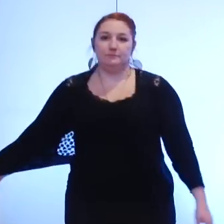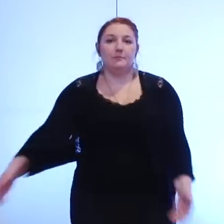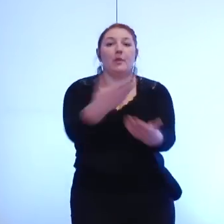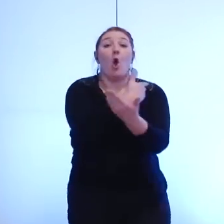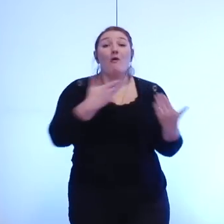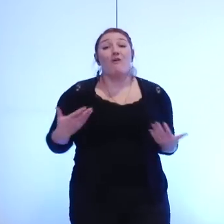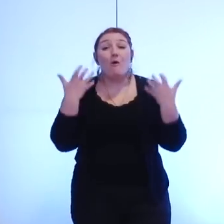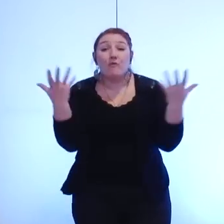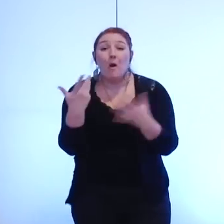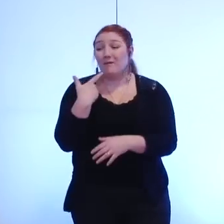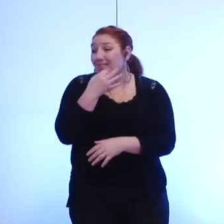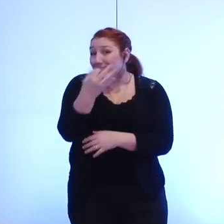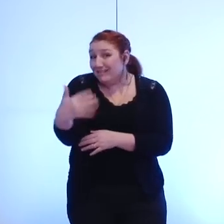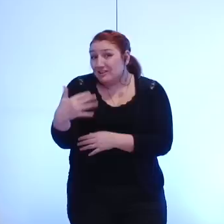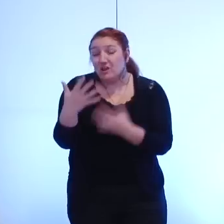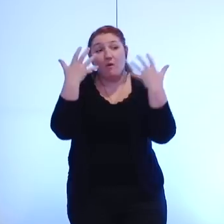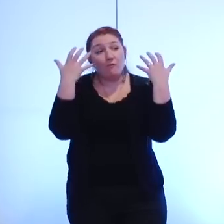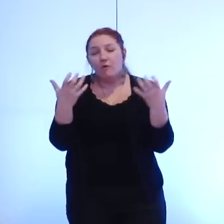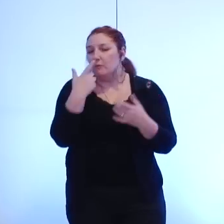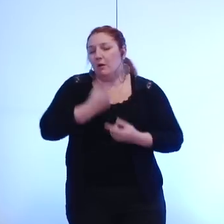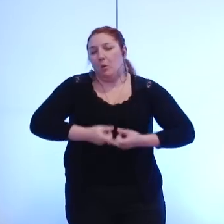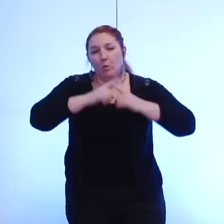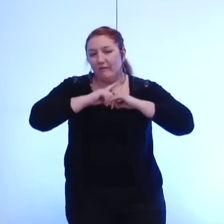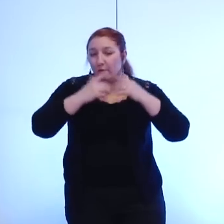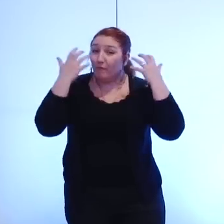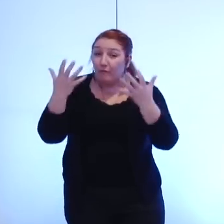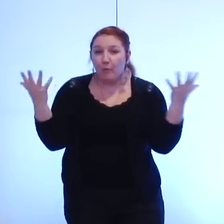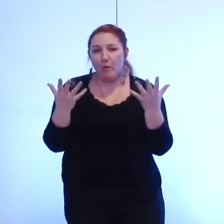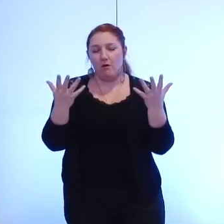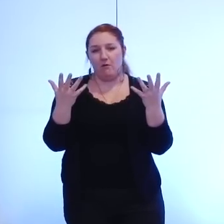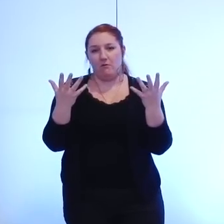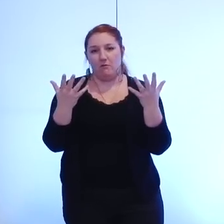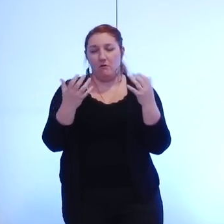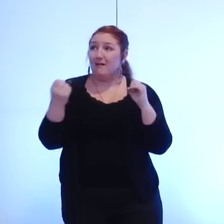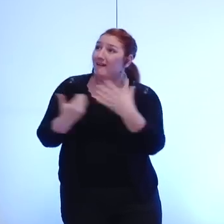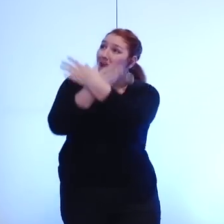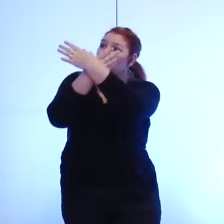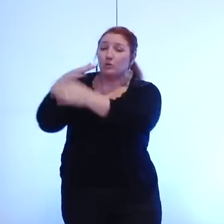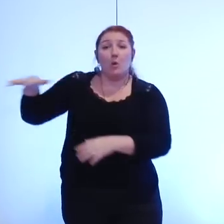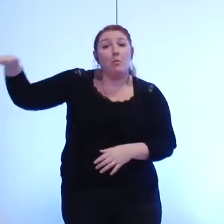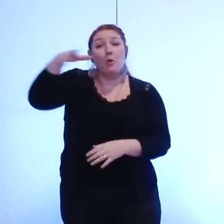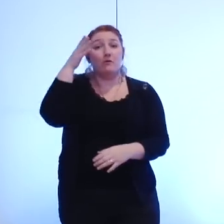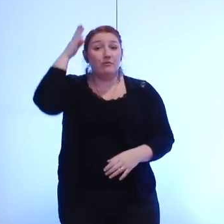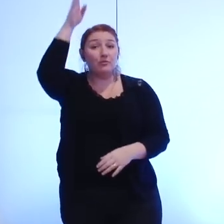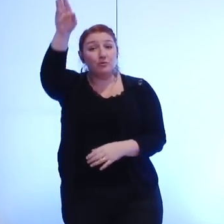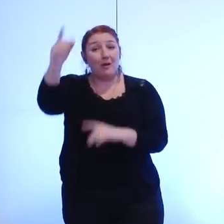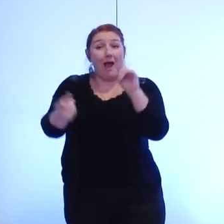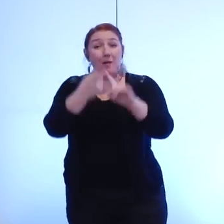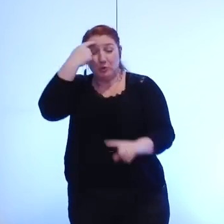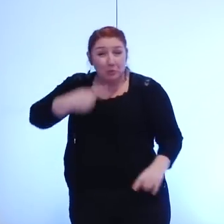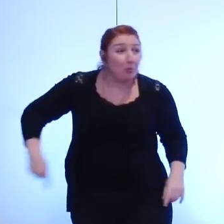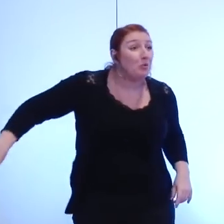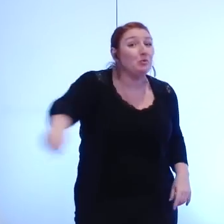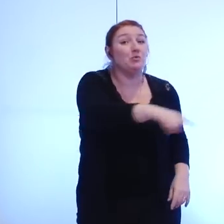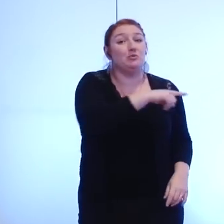c'est déjà le cas nous en sommes convaincus le sujet de tous et nous regrettons monsieur le maire qu'elle n pas fait l